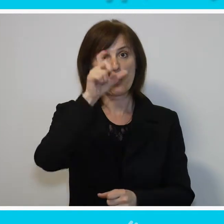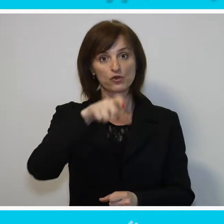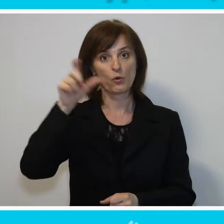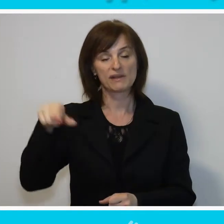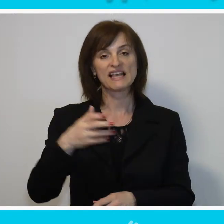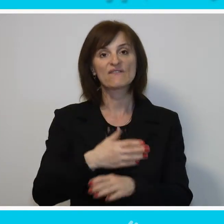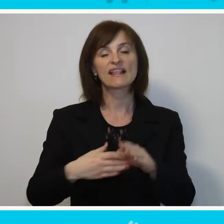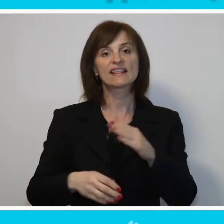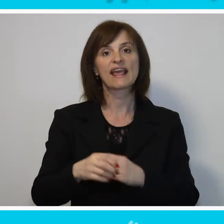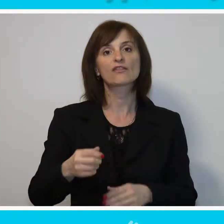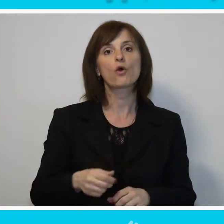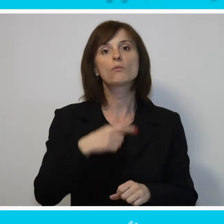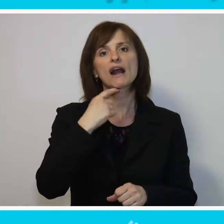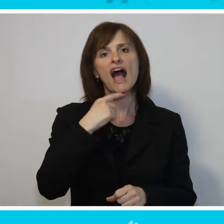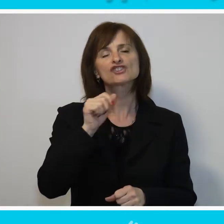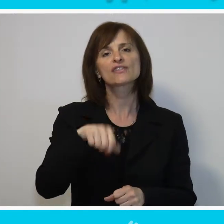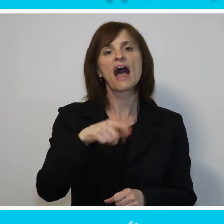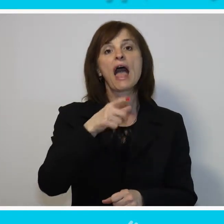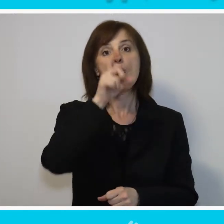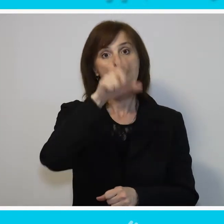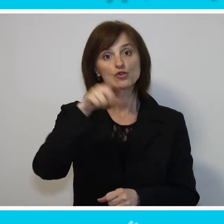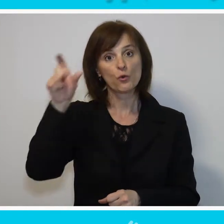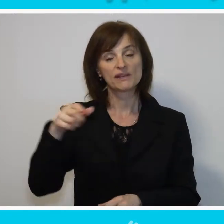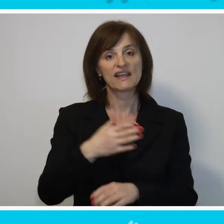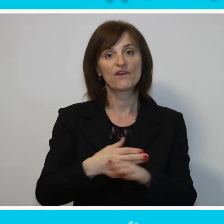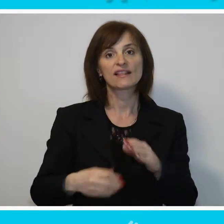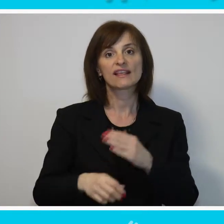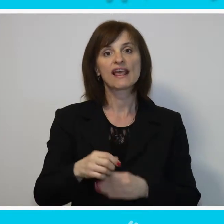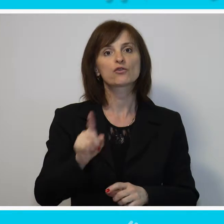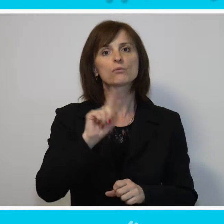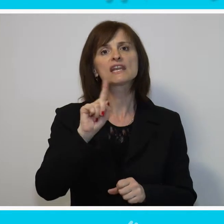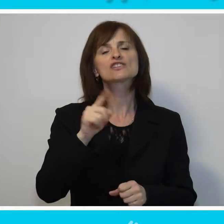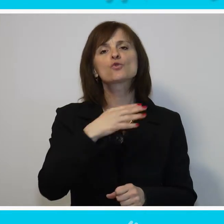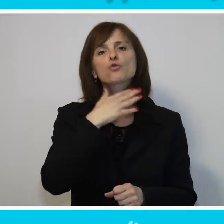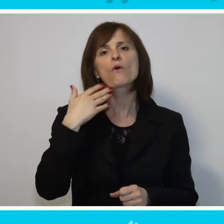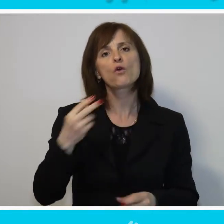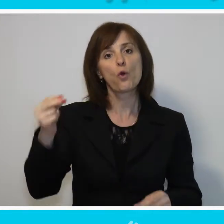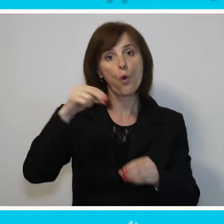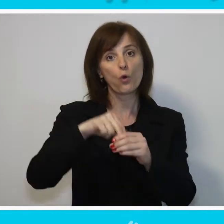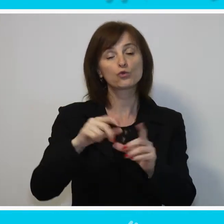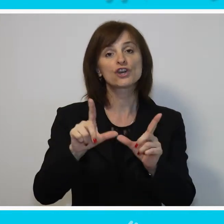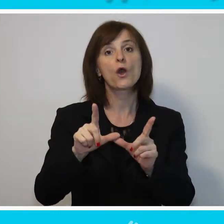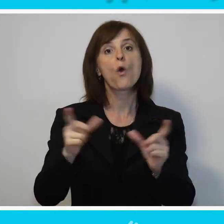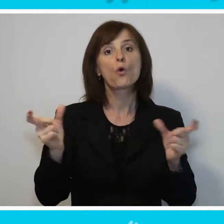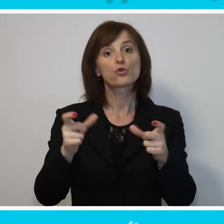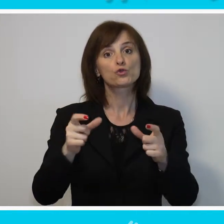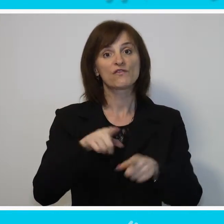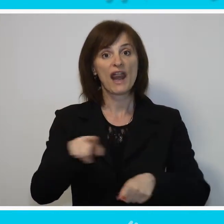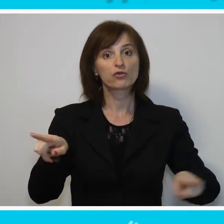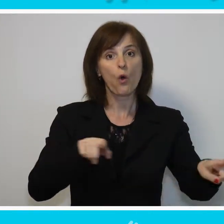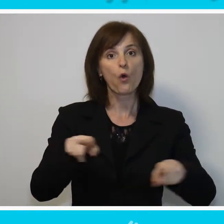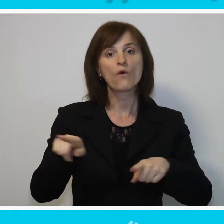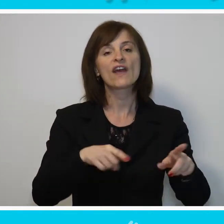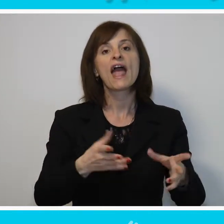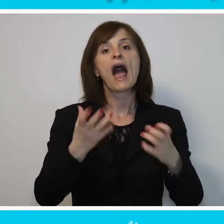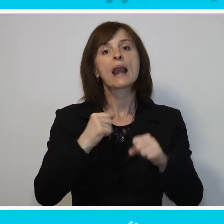invaliditetom kaže da osobe sa invaliditetom nisu dovoljno uključene u društvene tokove, ali da se